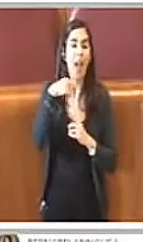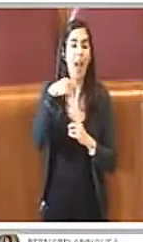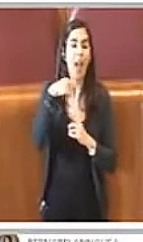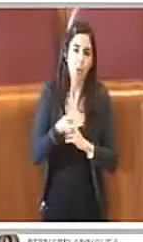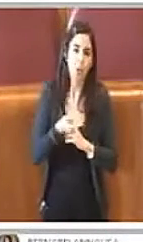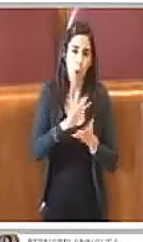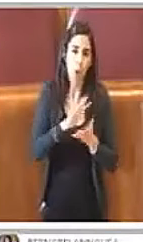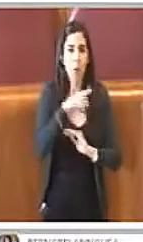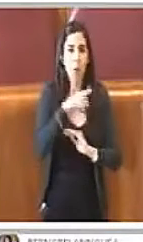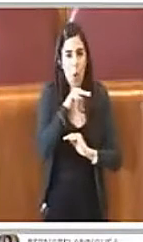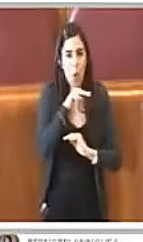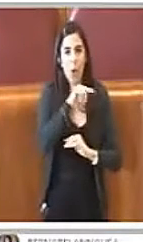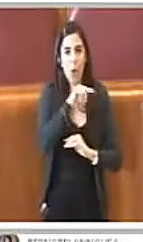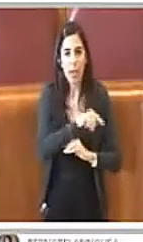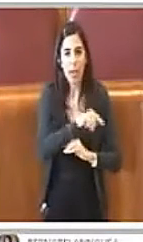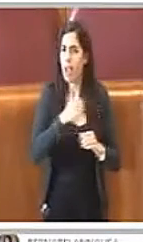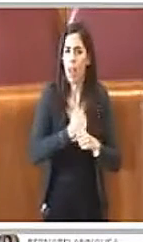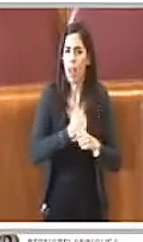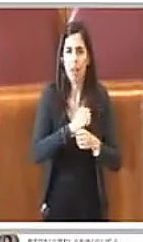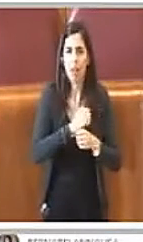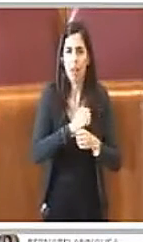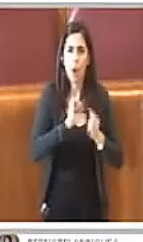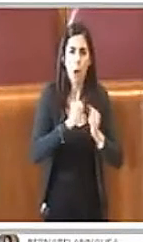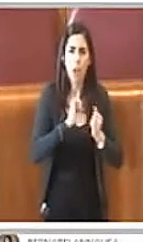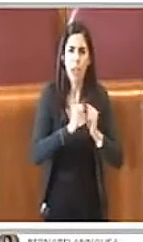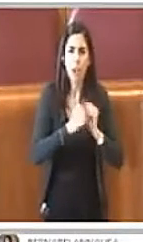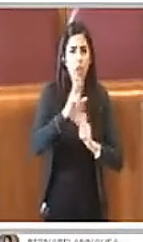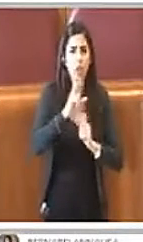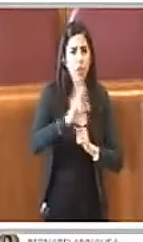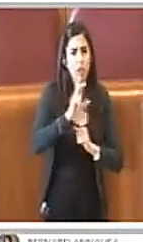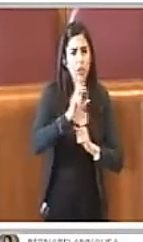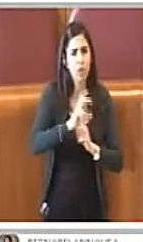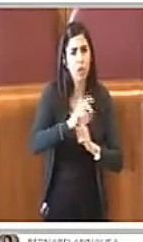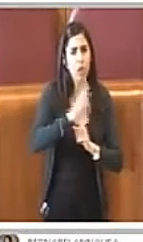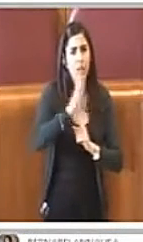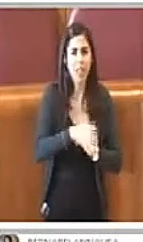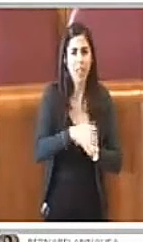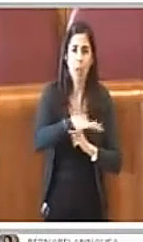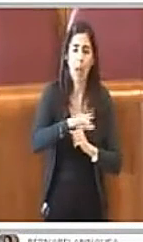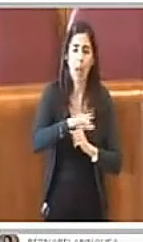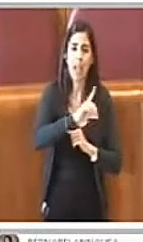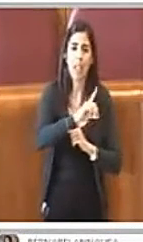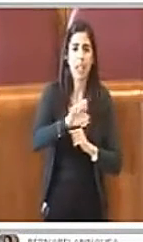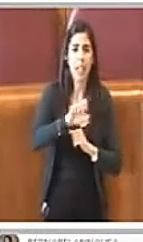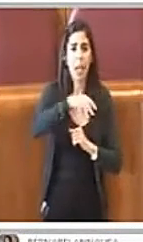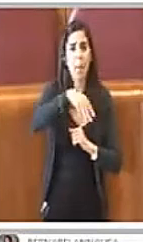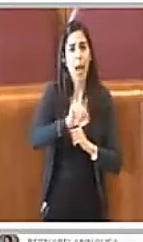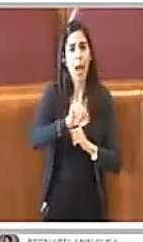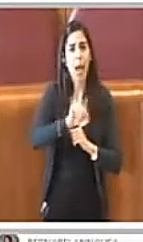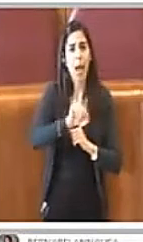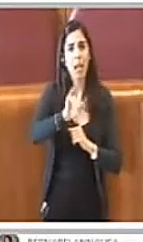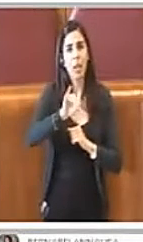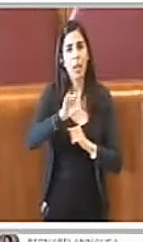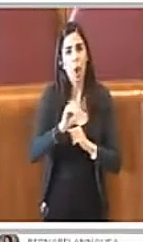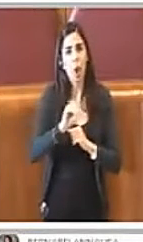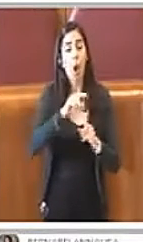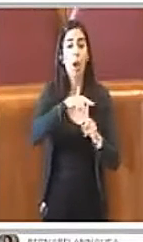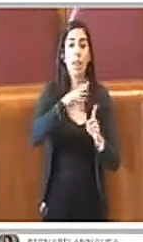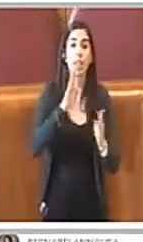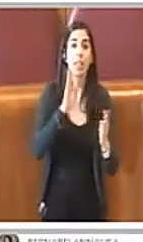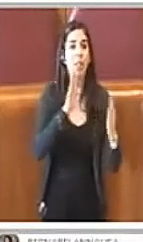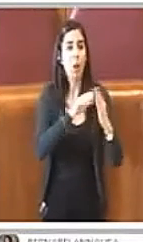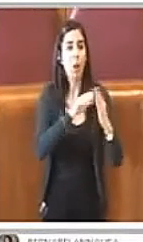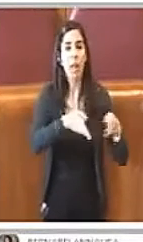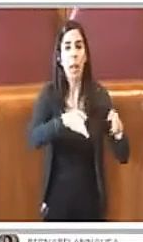de Mayo, che ogni giovedì hanno protestato davanti al Palazzo della Moneda contro Vileda